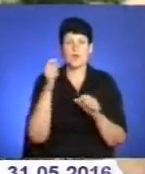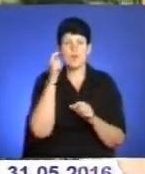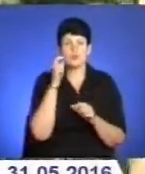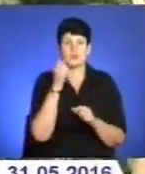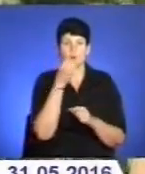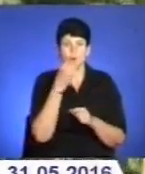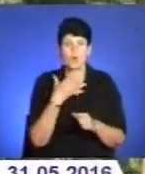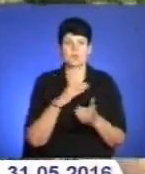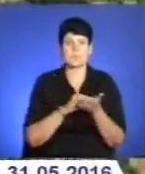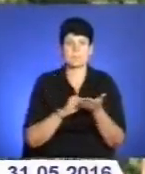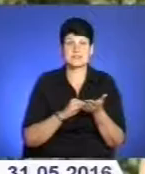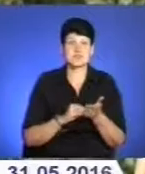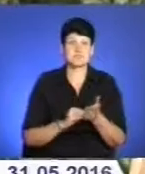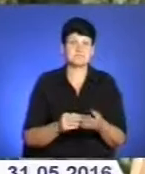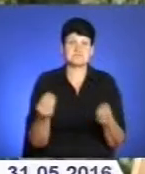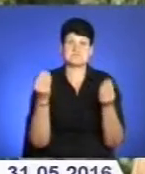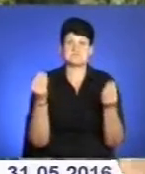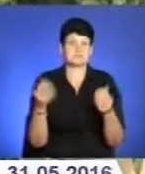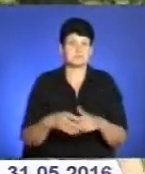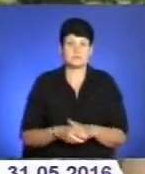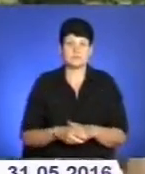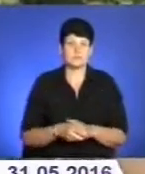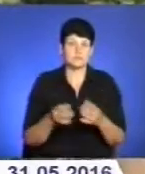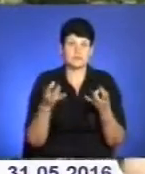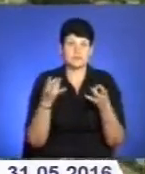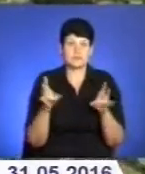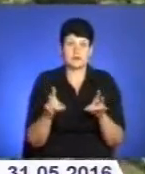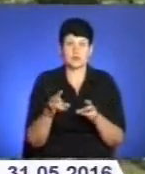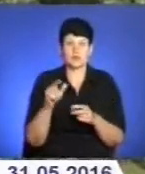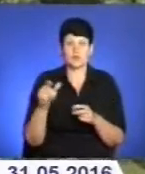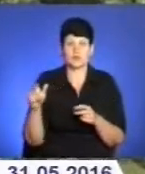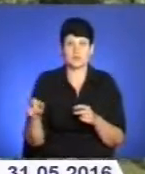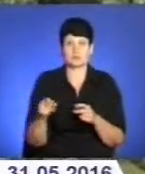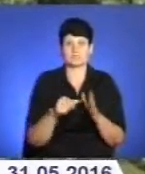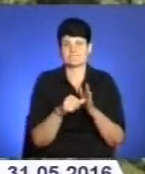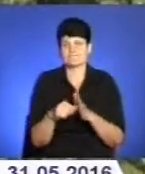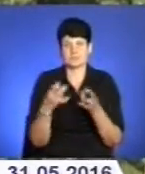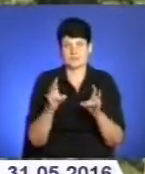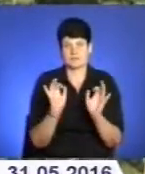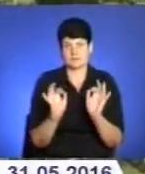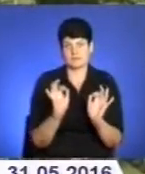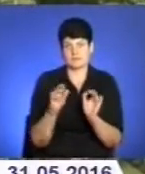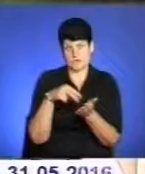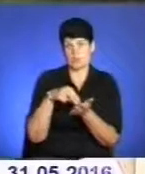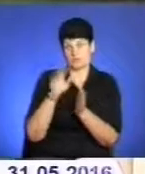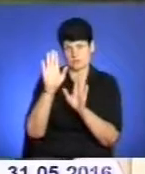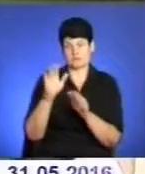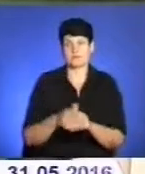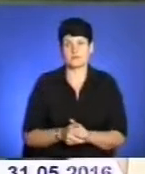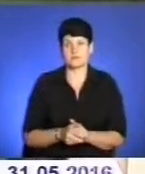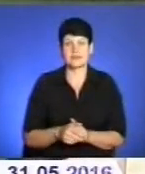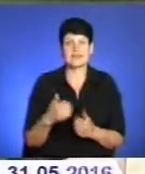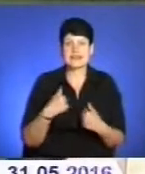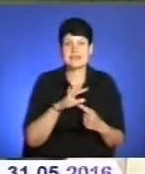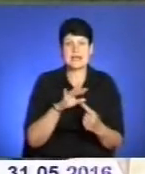проходили. Для чого знімати? Хай буде. Літературу треба вчити всяку. Українську, російську,